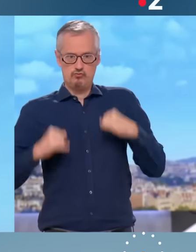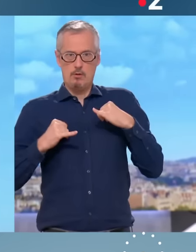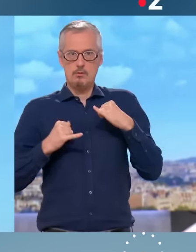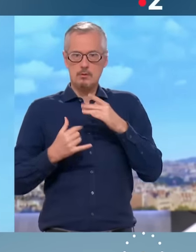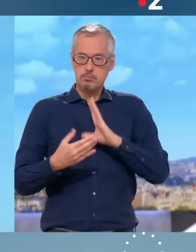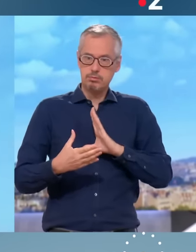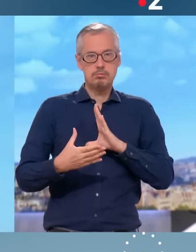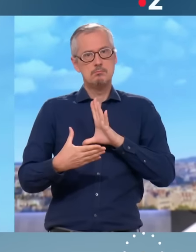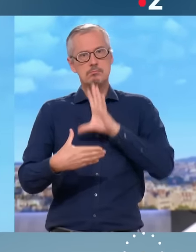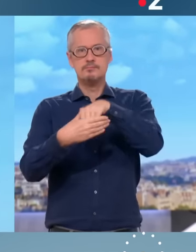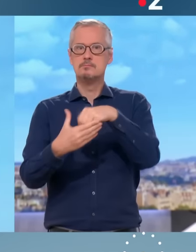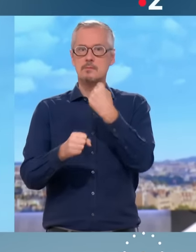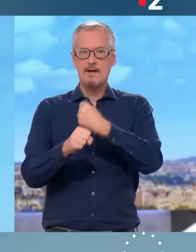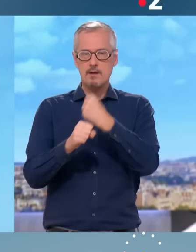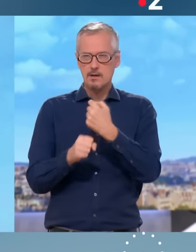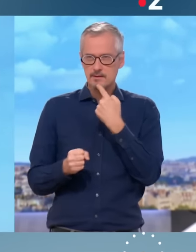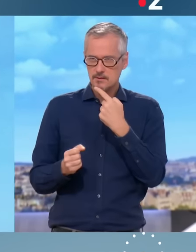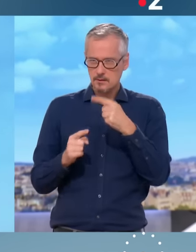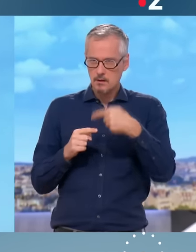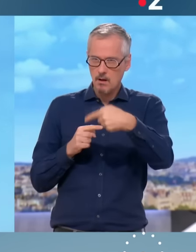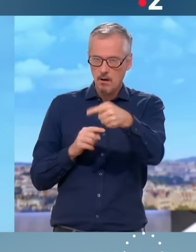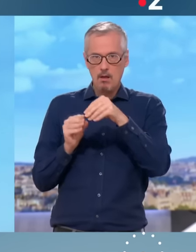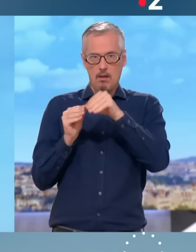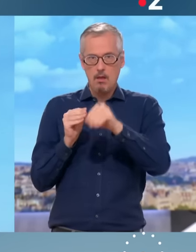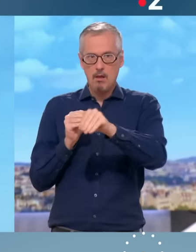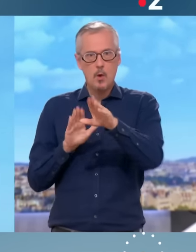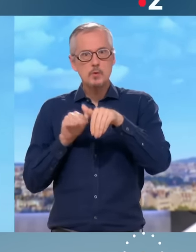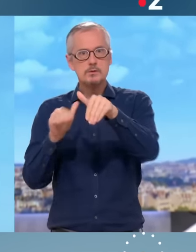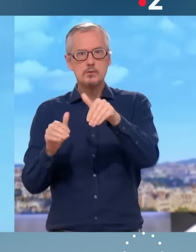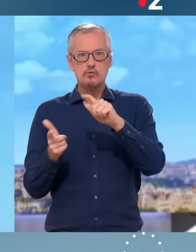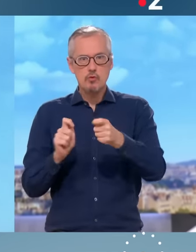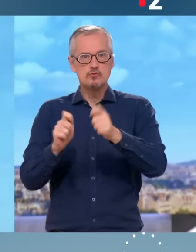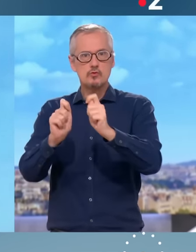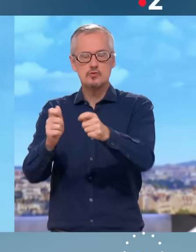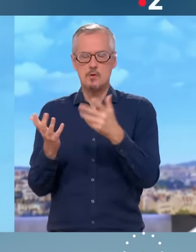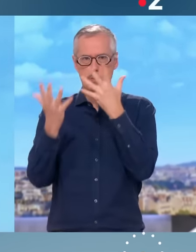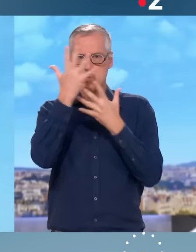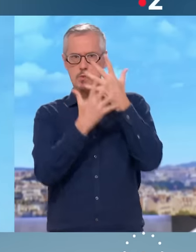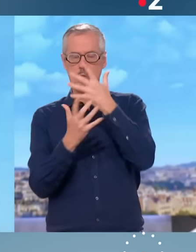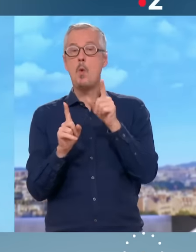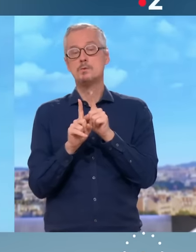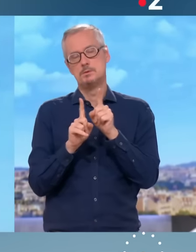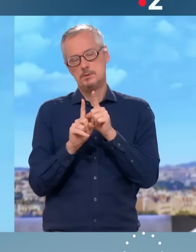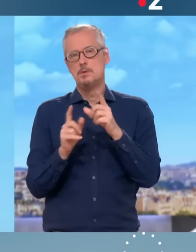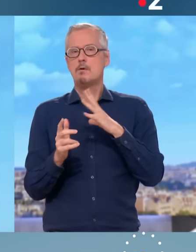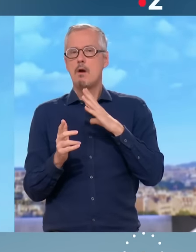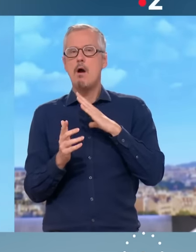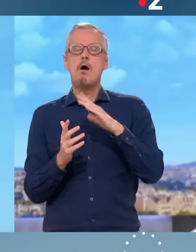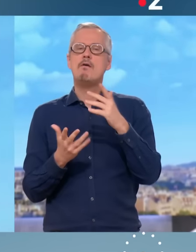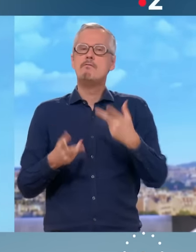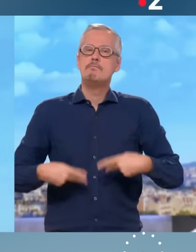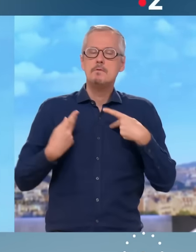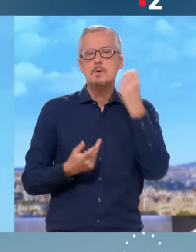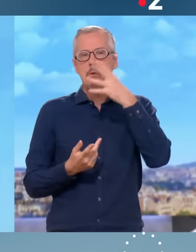mais est-ce que ces règles vont constamment bouger par rapport au modèle social français ? Et parallèlement, on voit la dégradation dans d'autres domaines de la vie